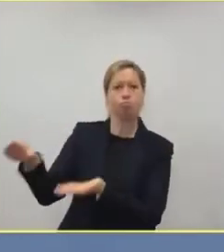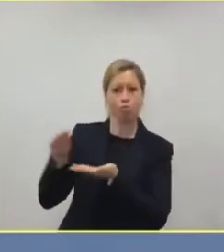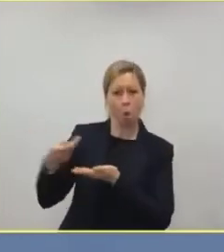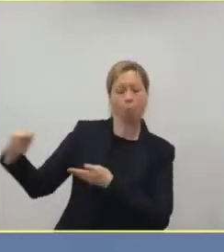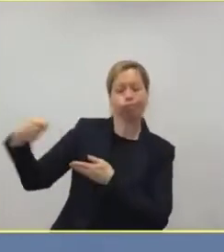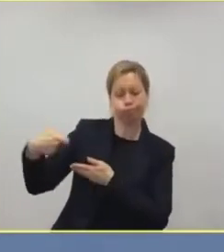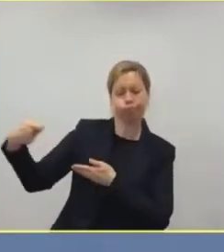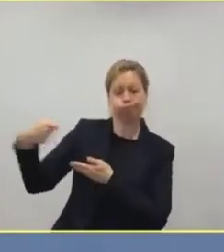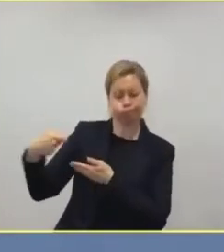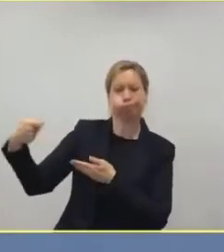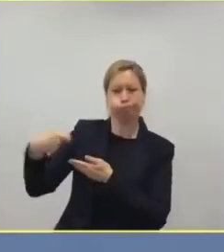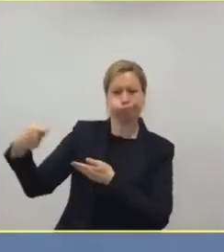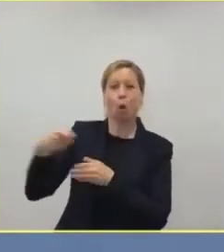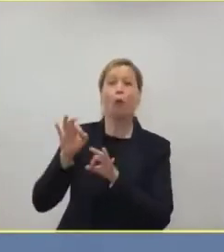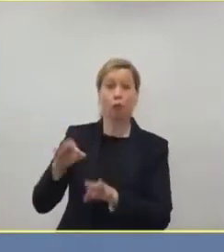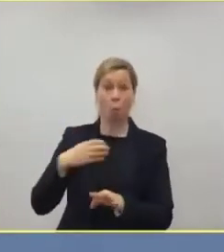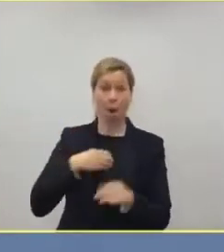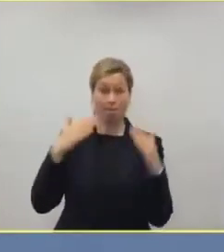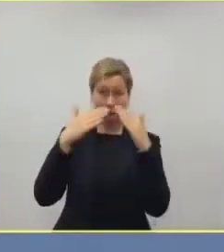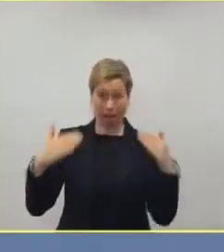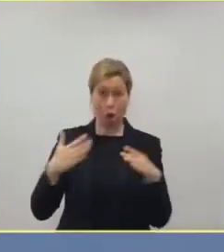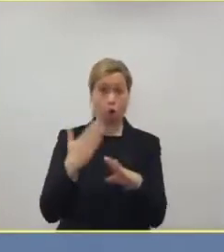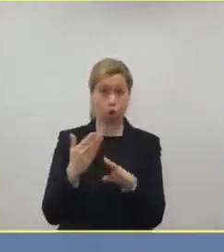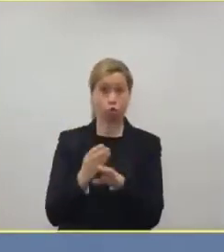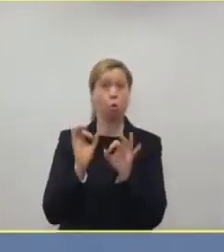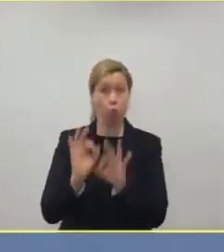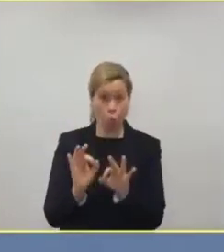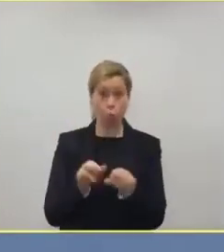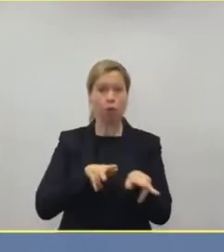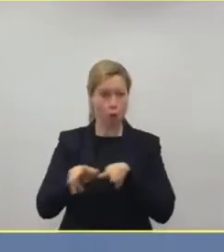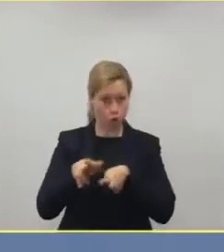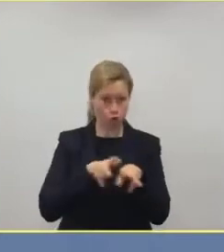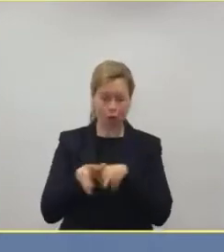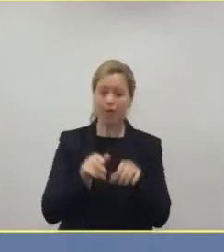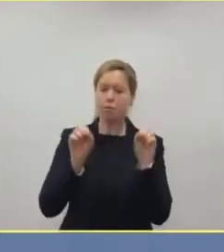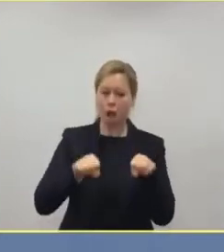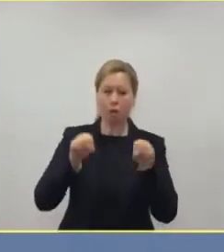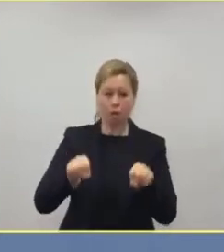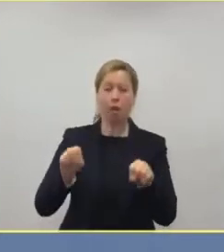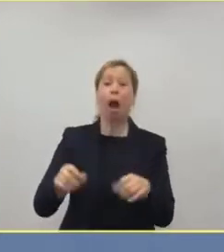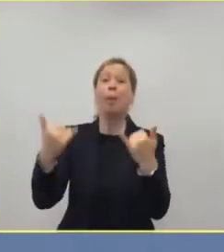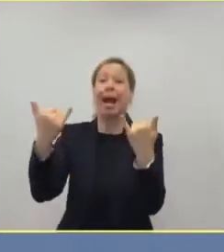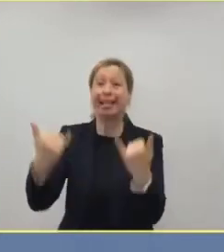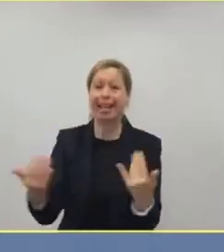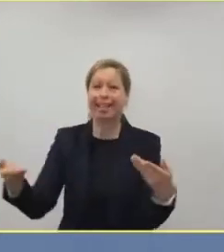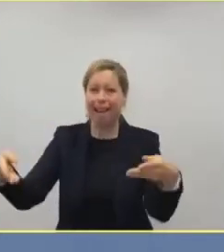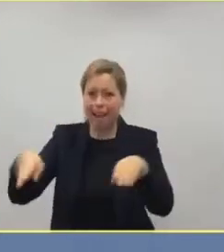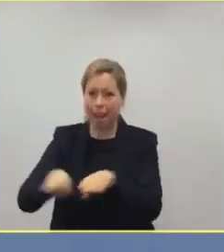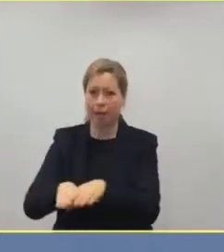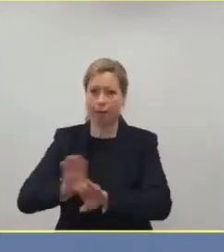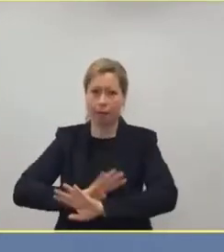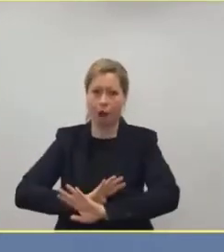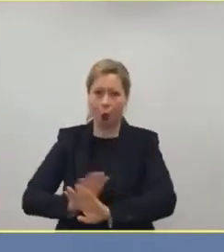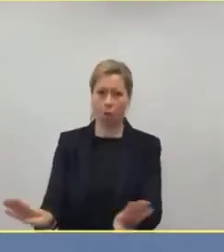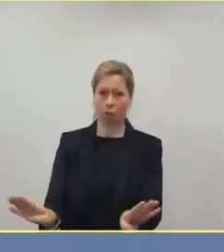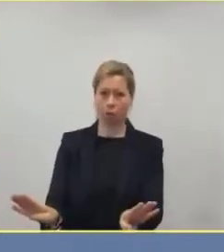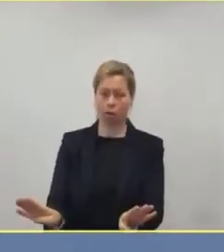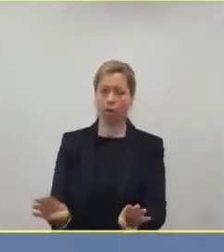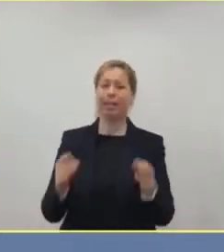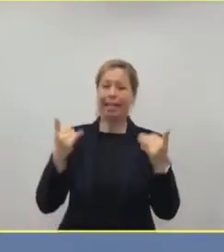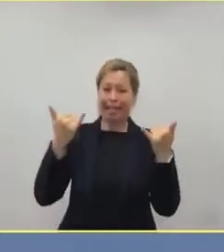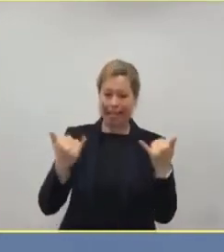konnten damit auch leben. Aber das ist jetzt ausgesetzt. Und diese Zahlung gibt es jetzt nicht mehr. Wenn wir jetzt herunterfahren, dann ist es tatsächlich so, dass